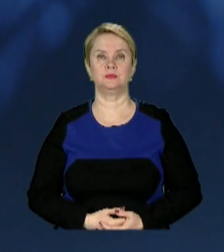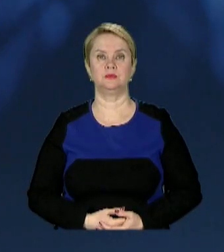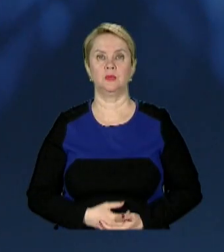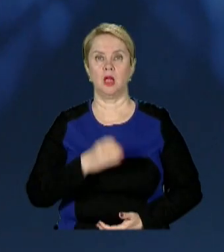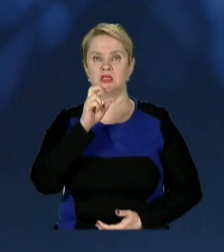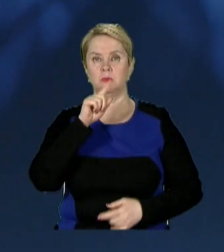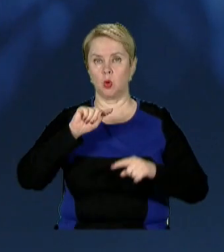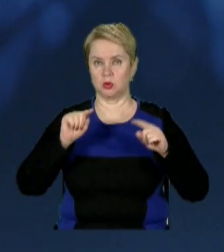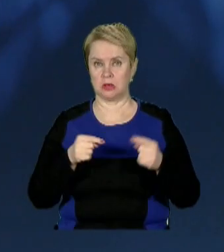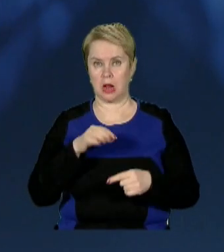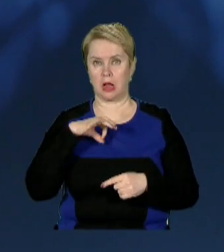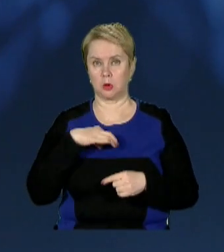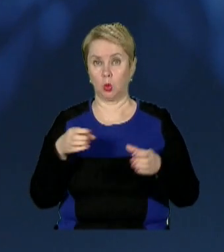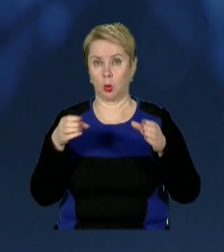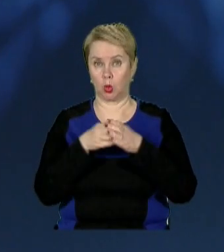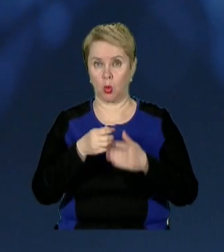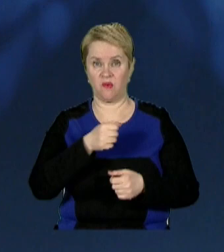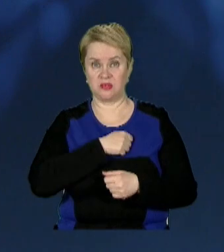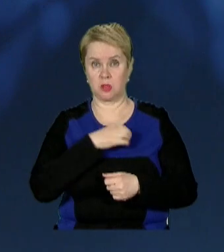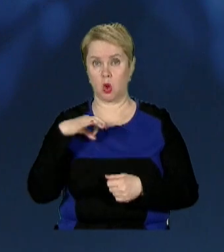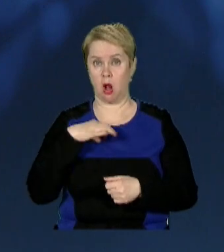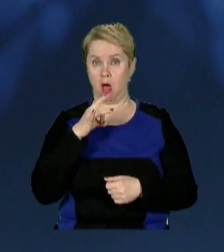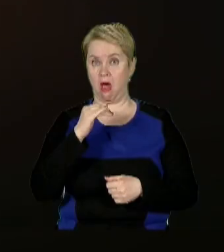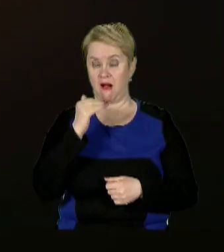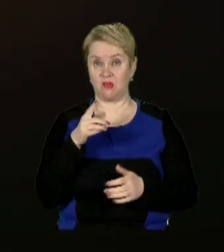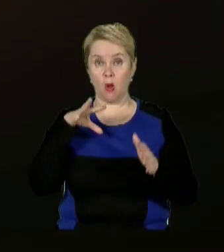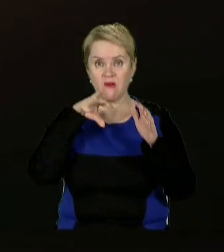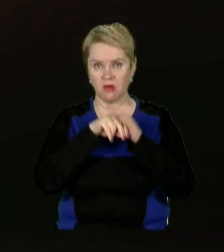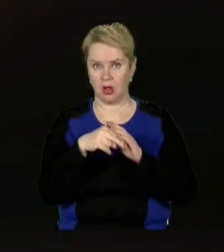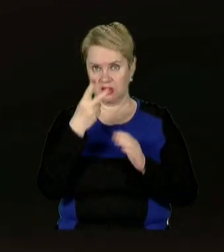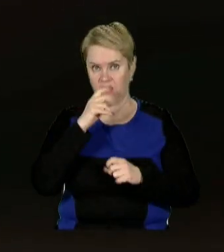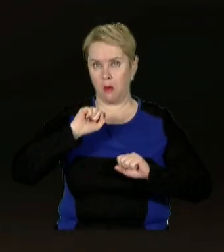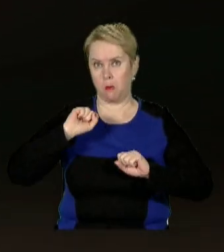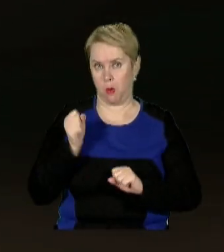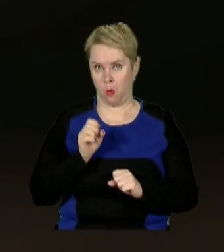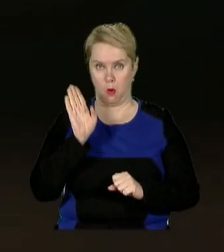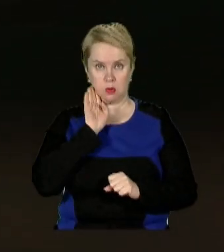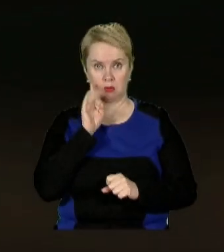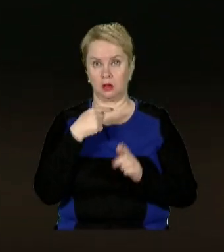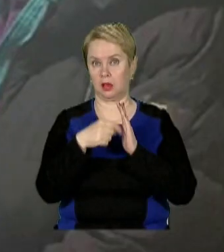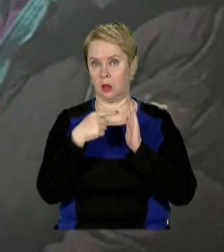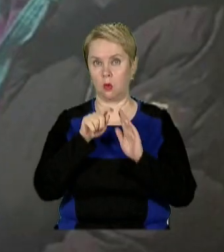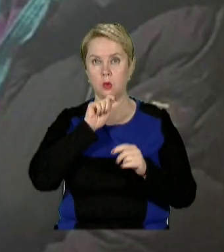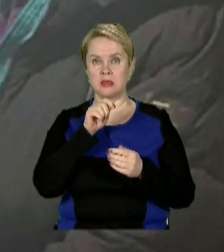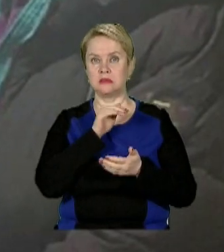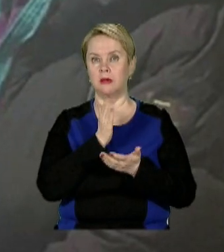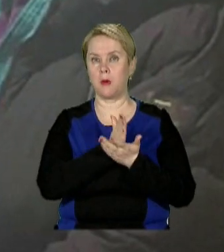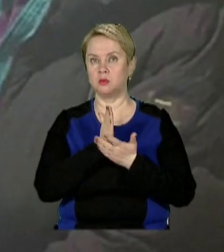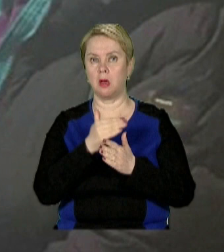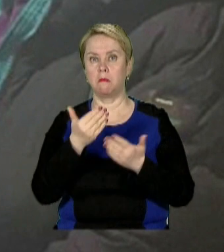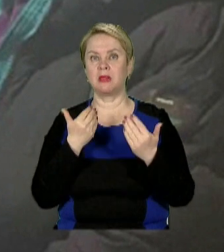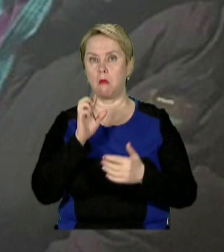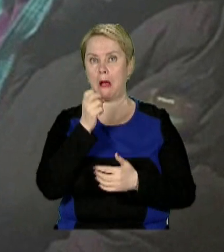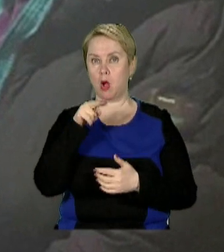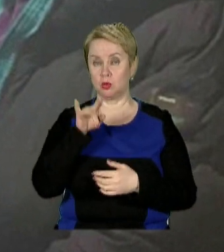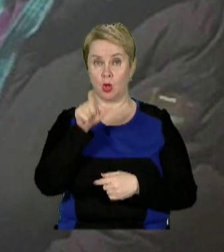СБУ затримала агентурну групу військової розвідки РФ. До неї входили дві подруги, які зливали українські позиції під Бахмутом.